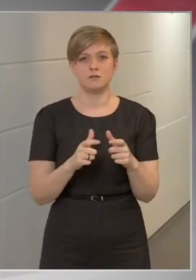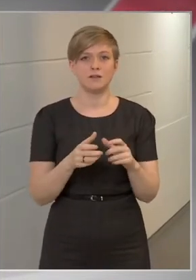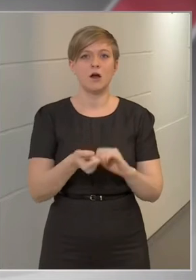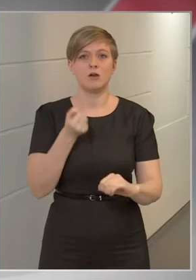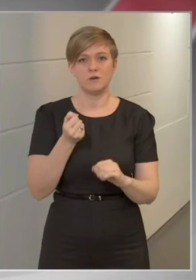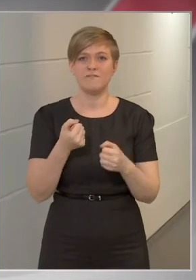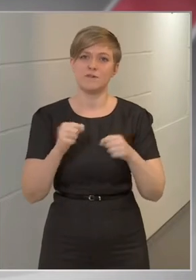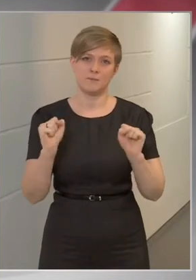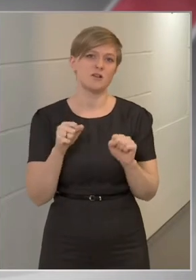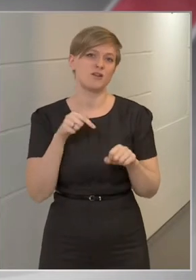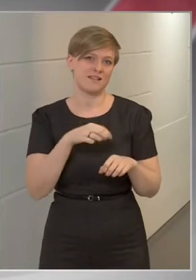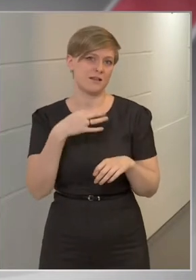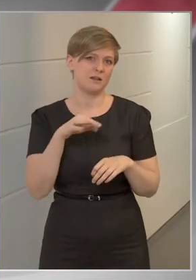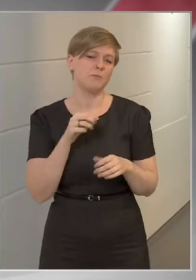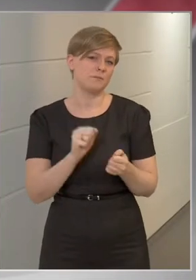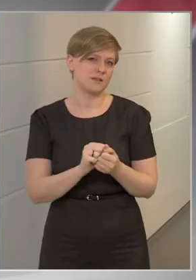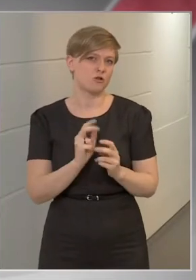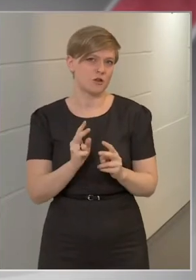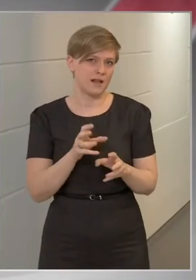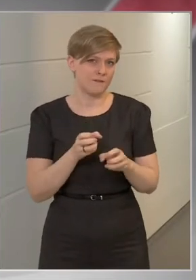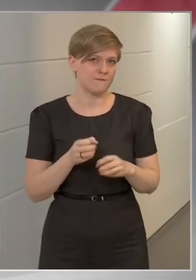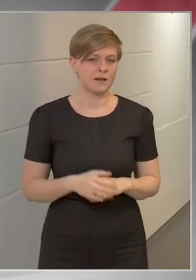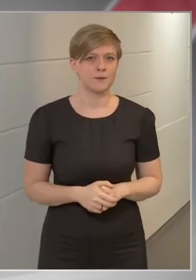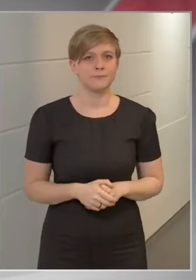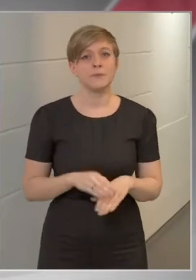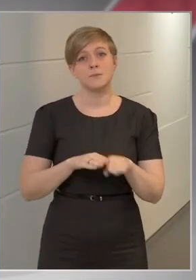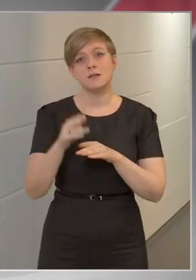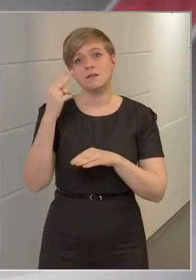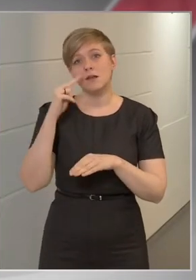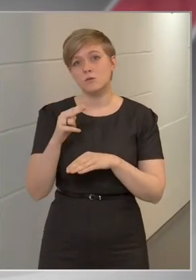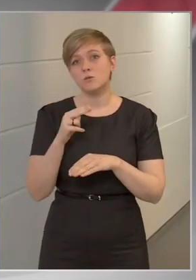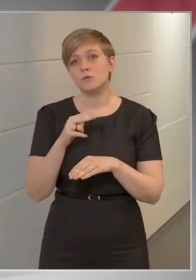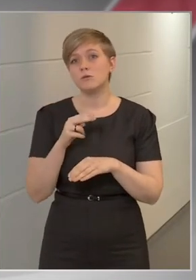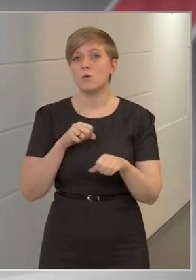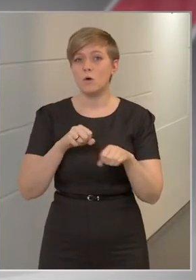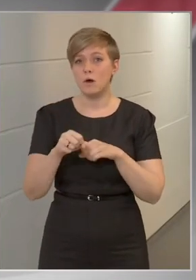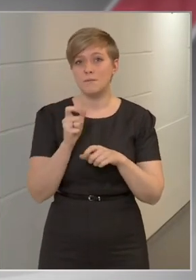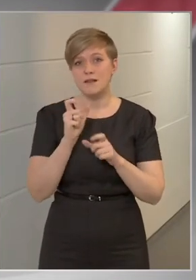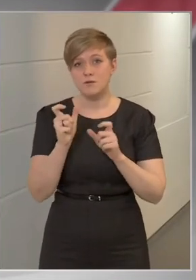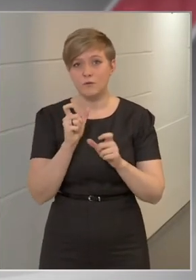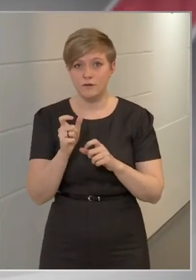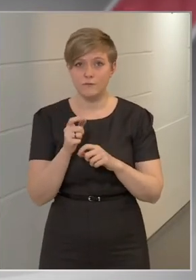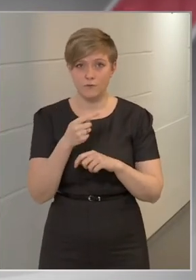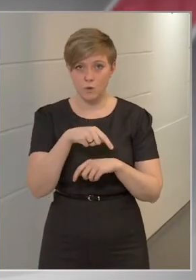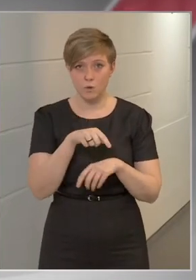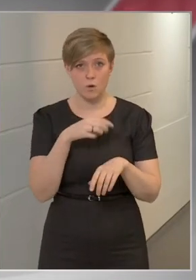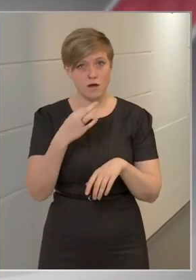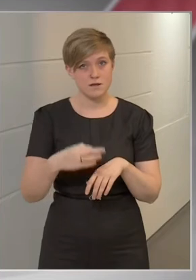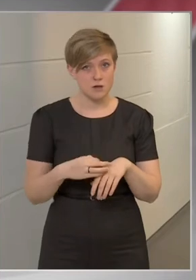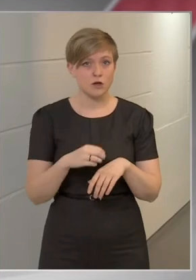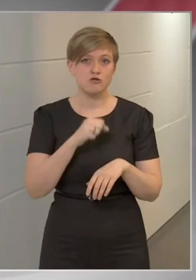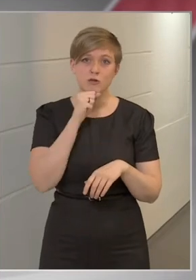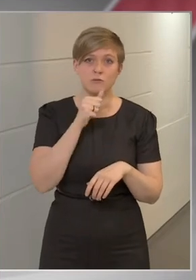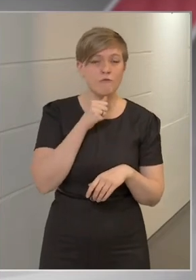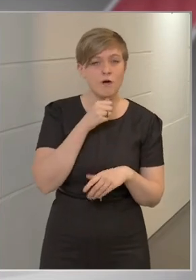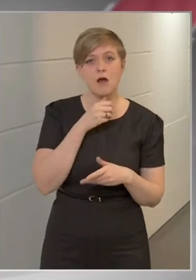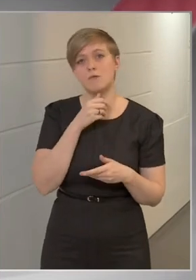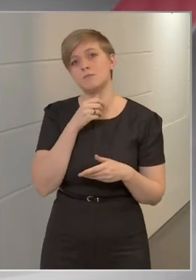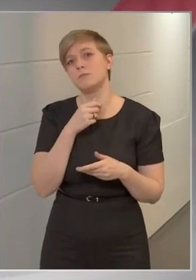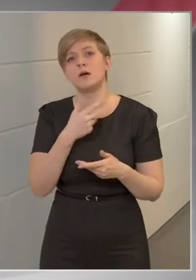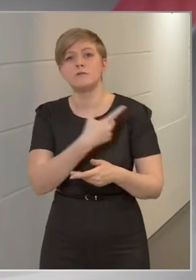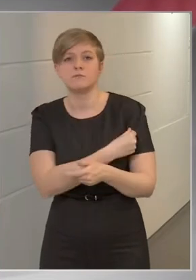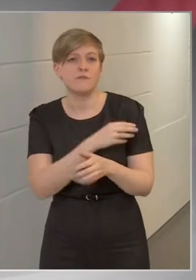biztosan lehet mondani. Miniszter úr, kormány szóvívő asszony is a sinofarm vakcinát választja, vagy milyen oltást